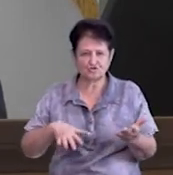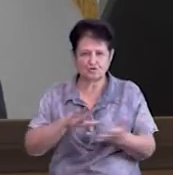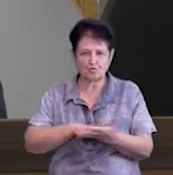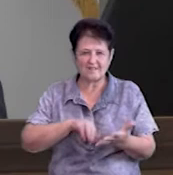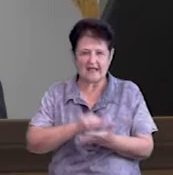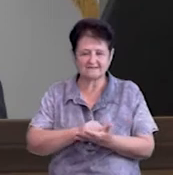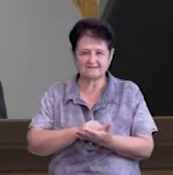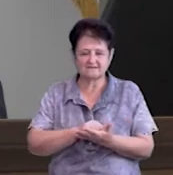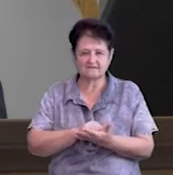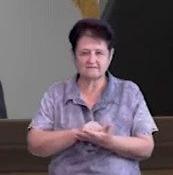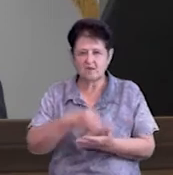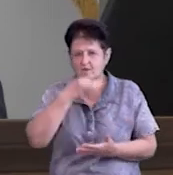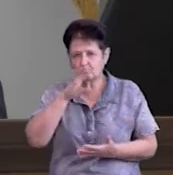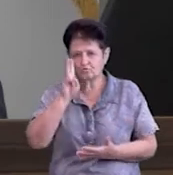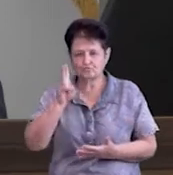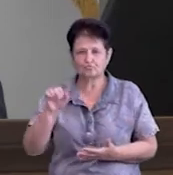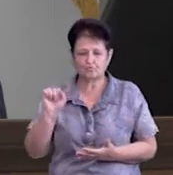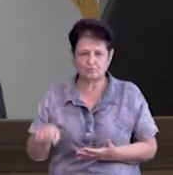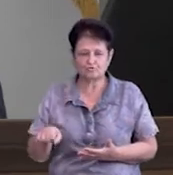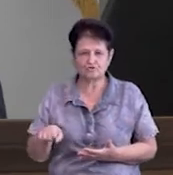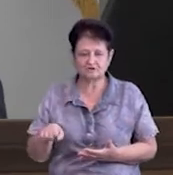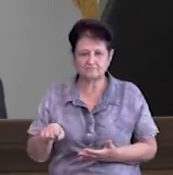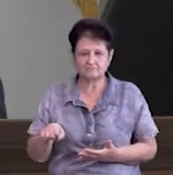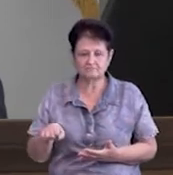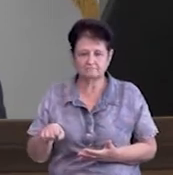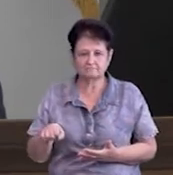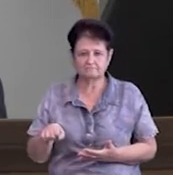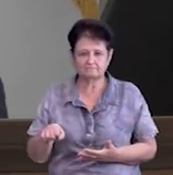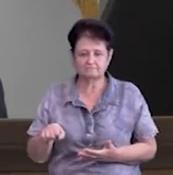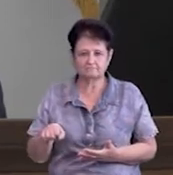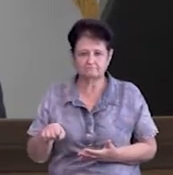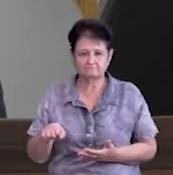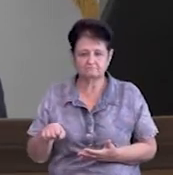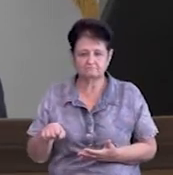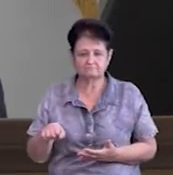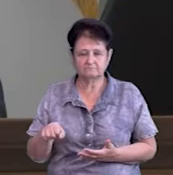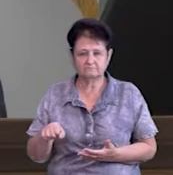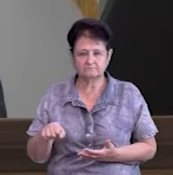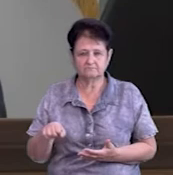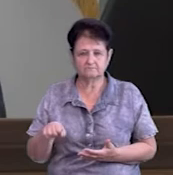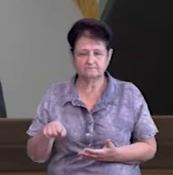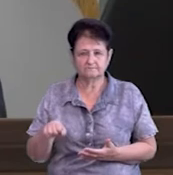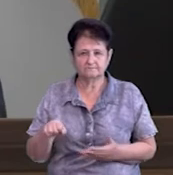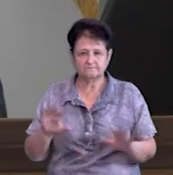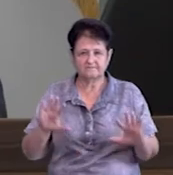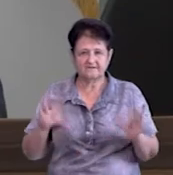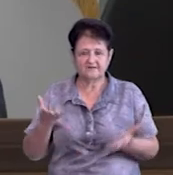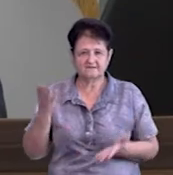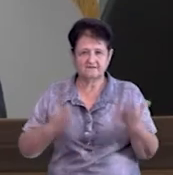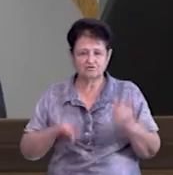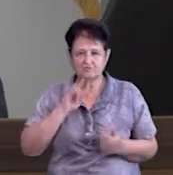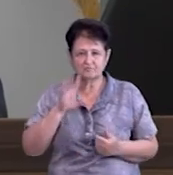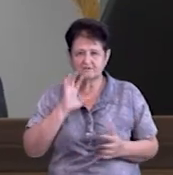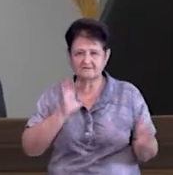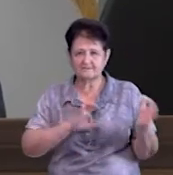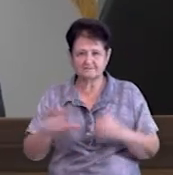будь-хто, скажімо, в разі, якщо там не буде